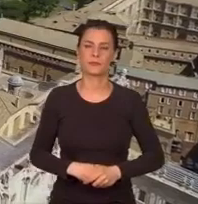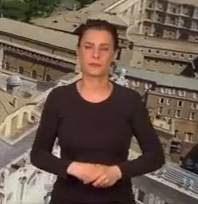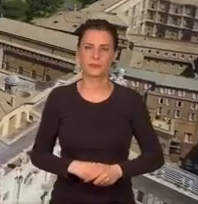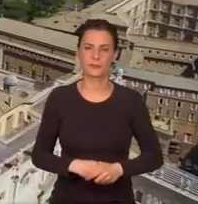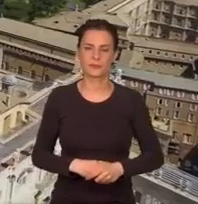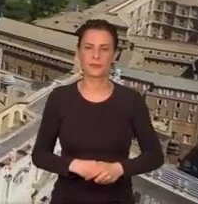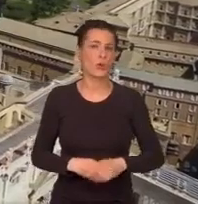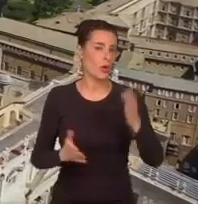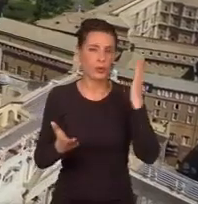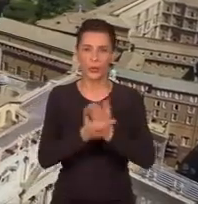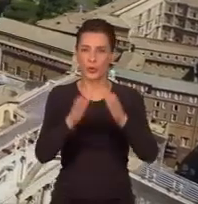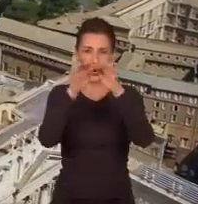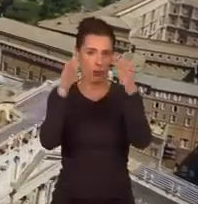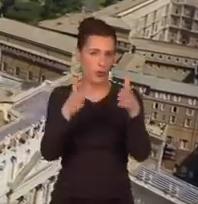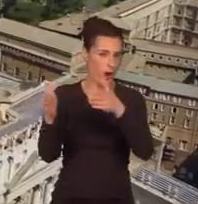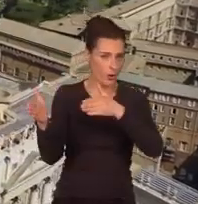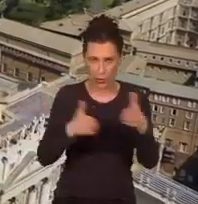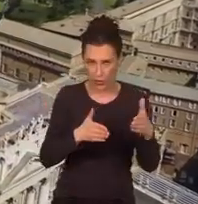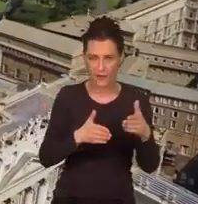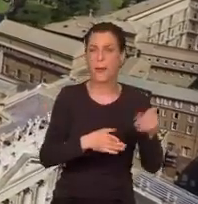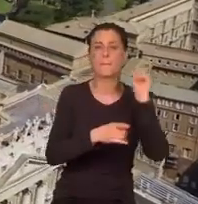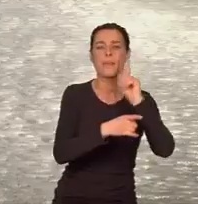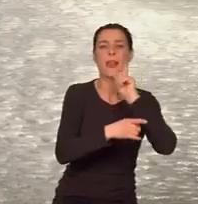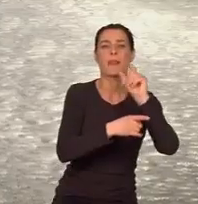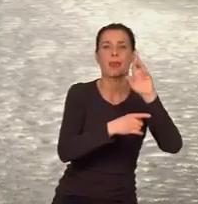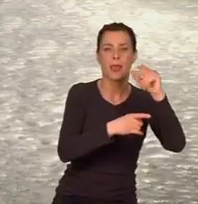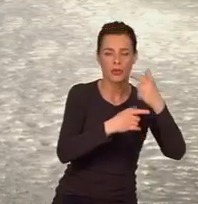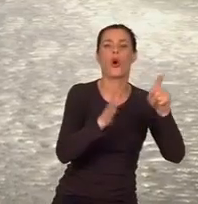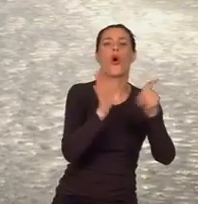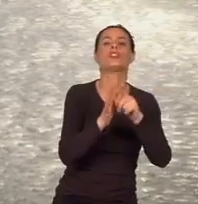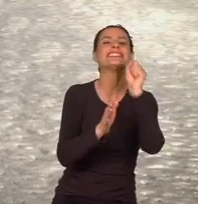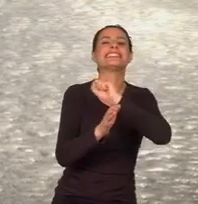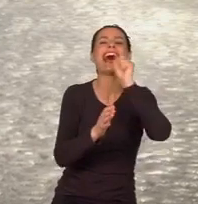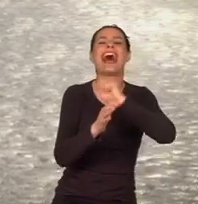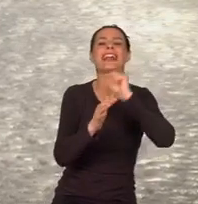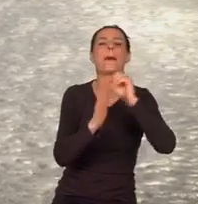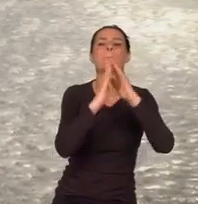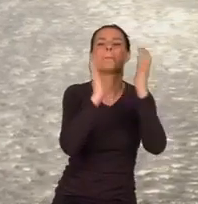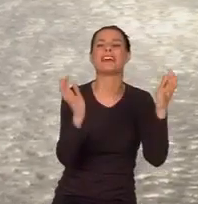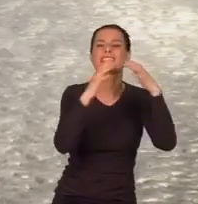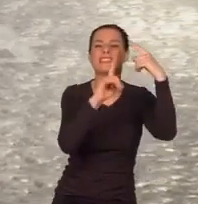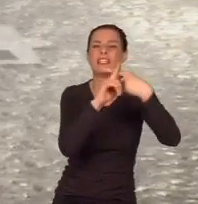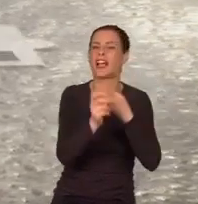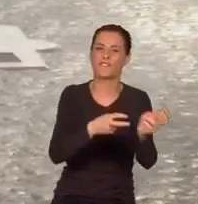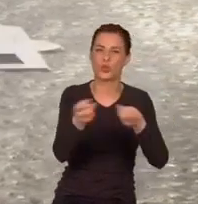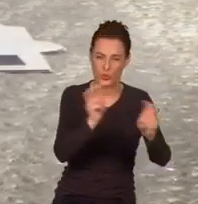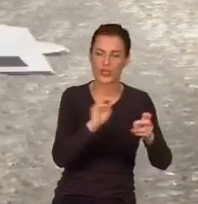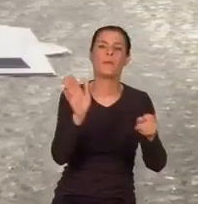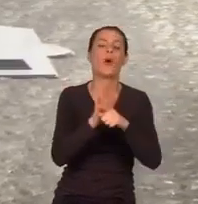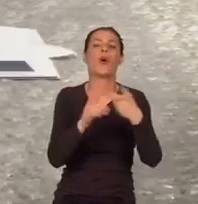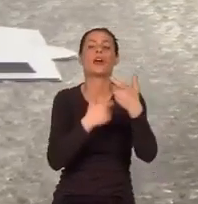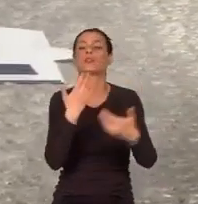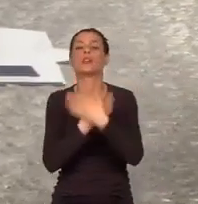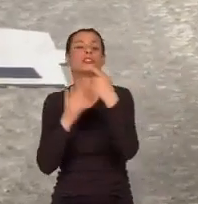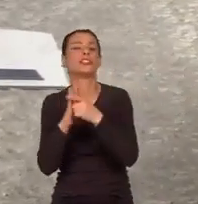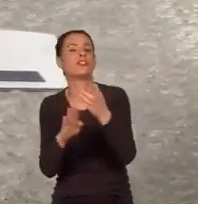Gdy kopuła była gotowa, nowy architekt Maderno zburzył pozostałości starej bazyliki. Razem z Nawą, Bazylika Świętego